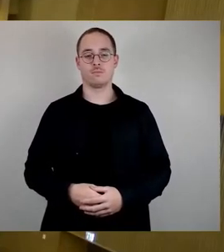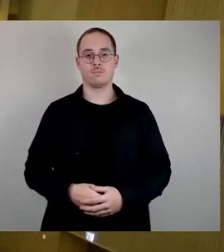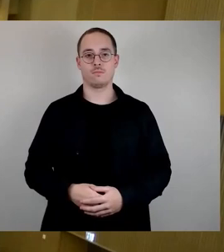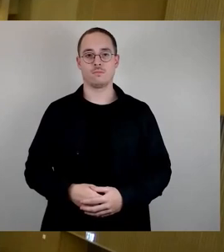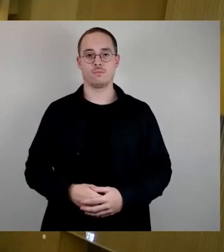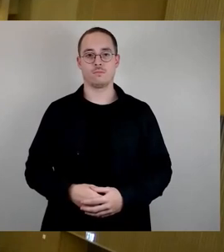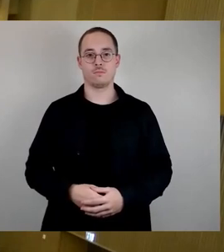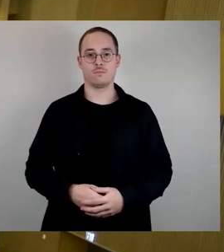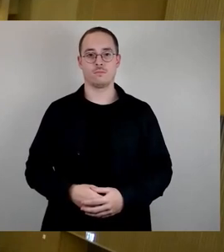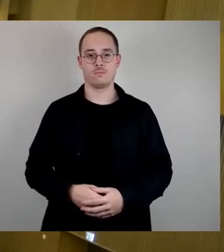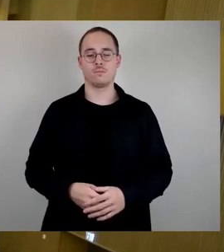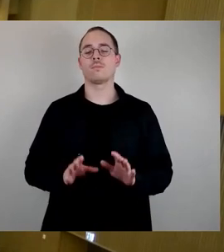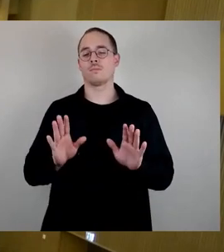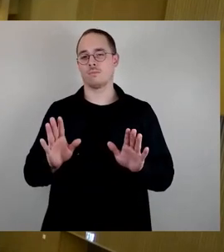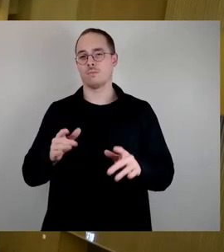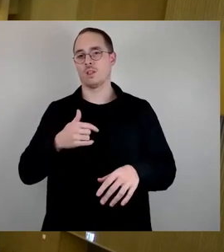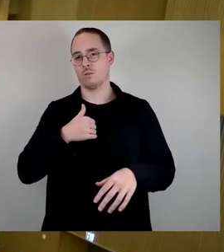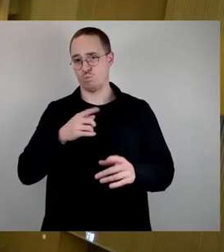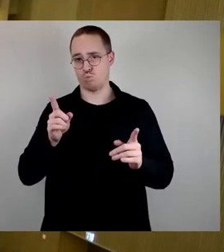Ich mache es mal ganz kurz.